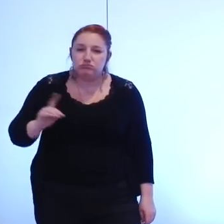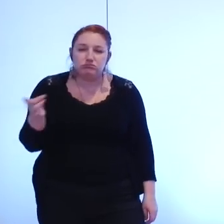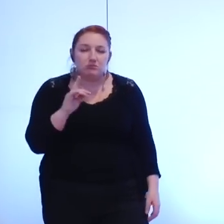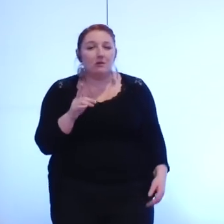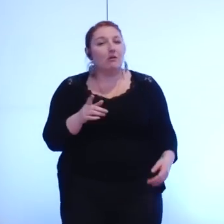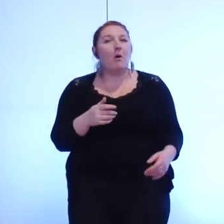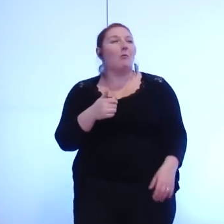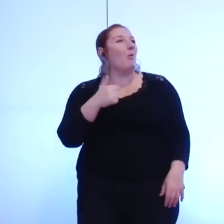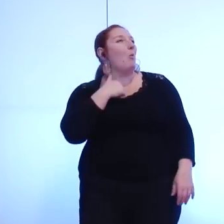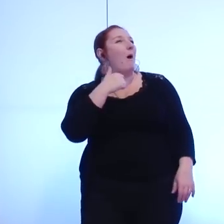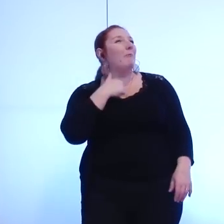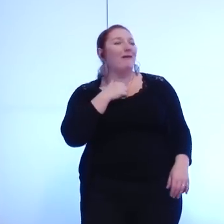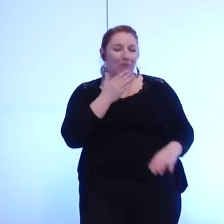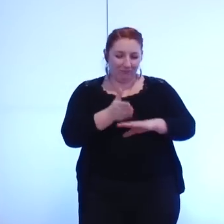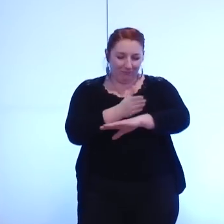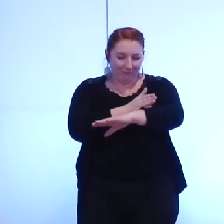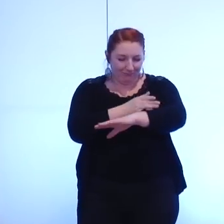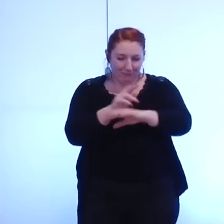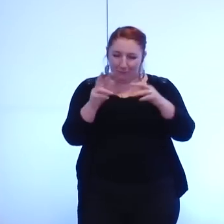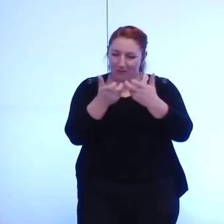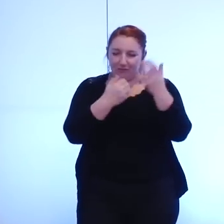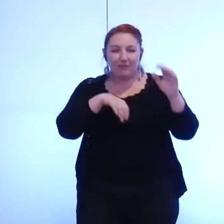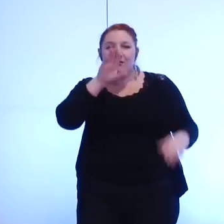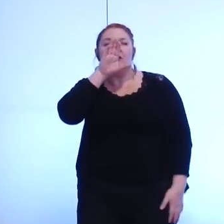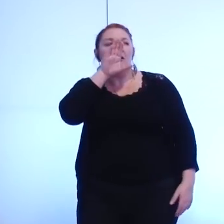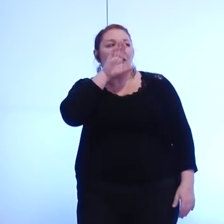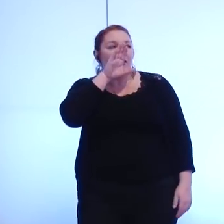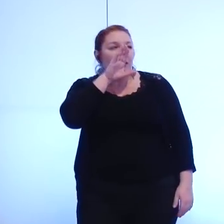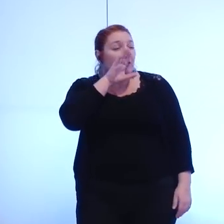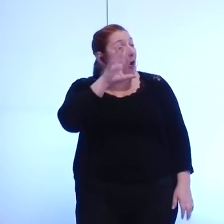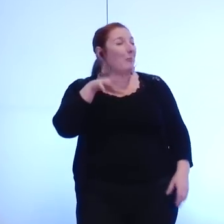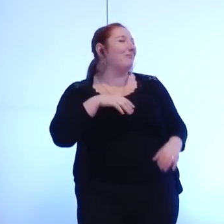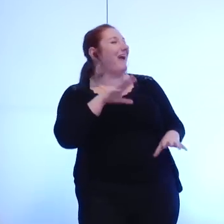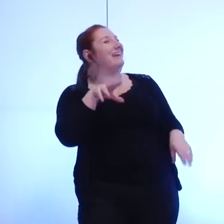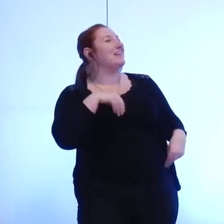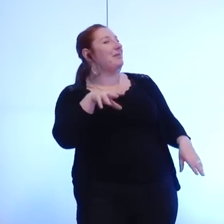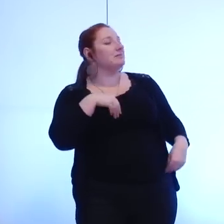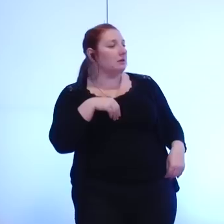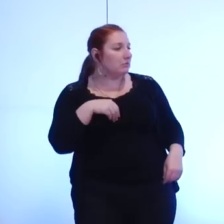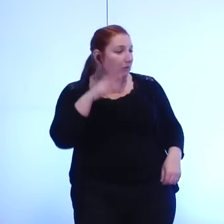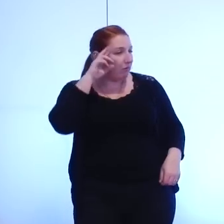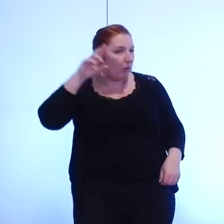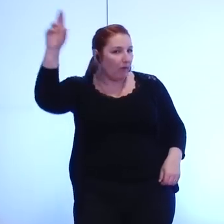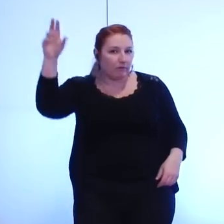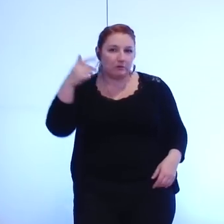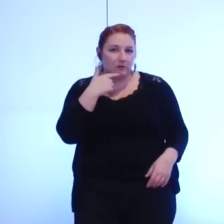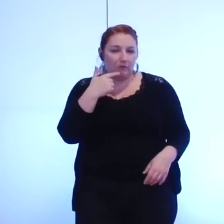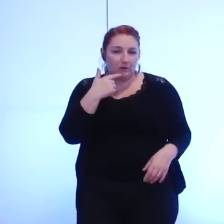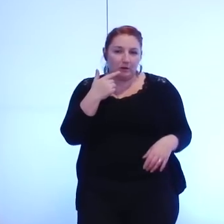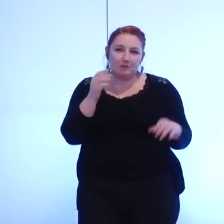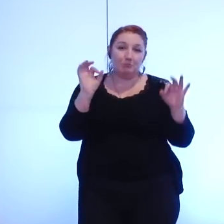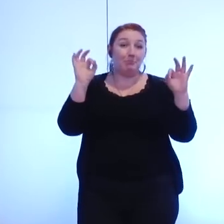faire étrangler au coin d'un bois donc vous savez c'est comme la concertation